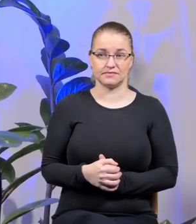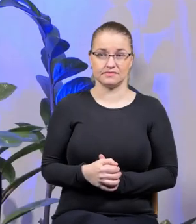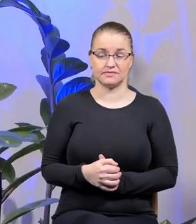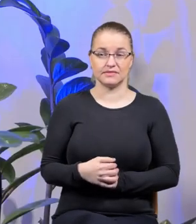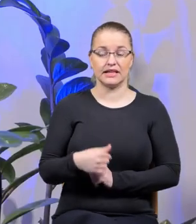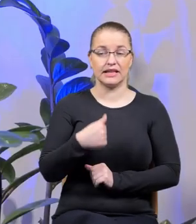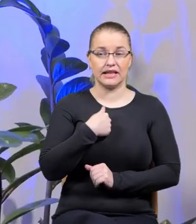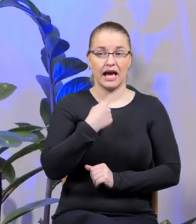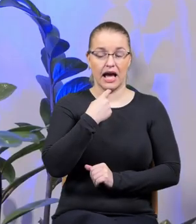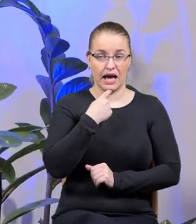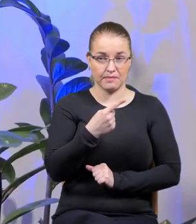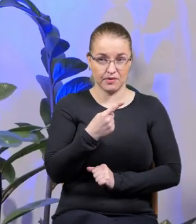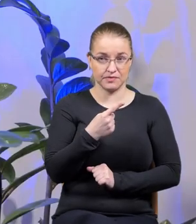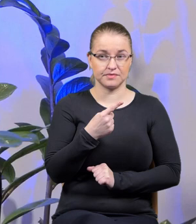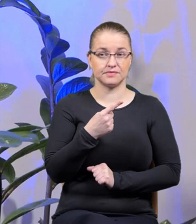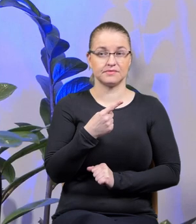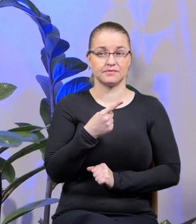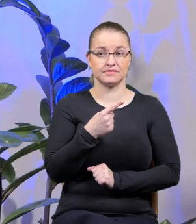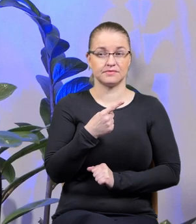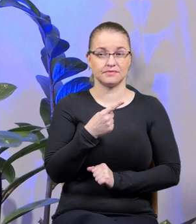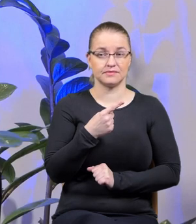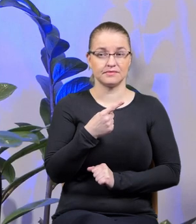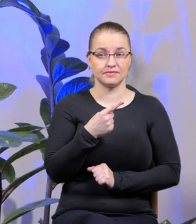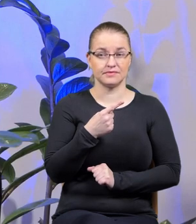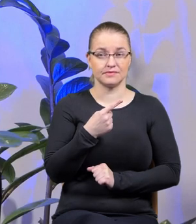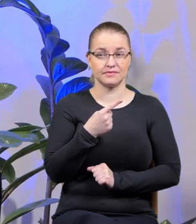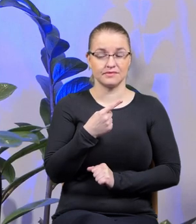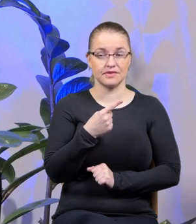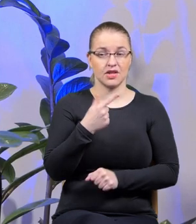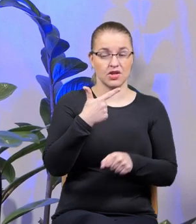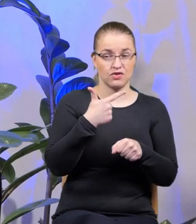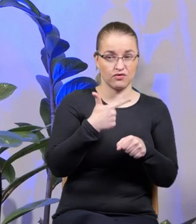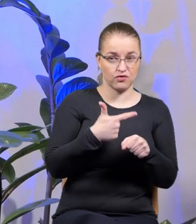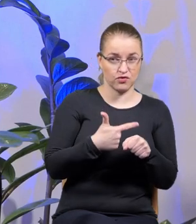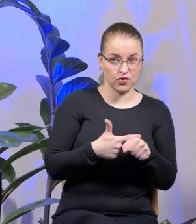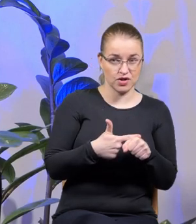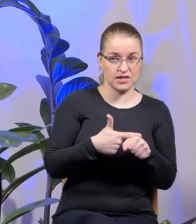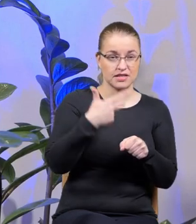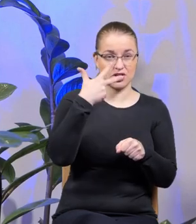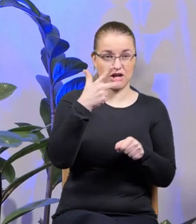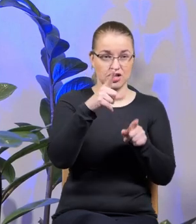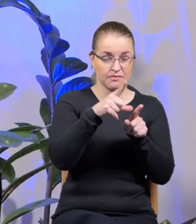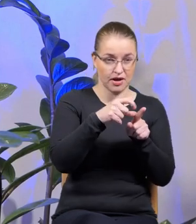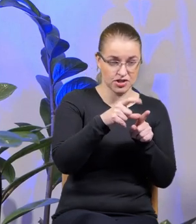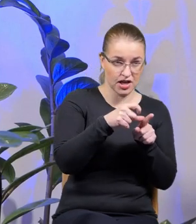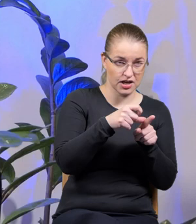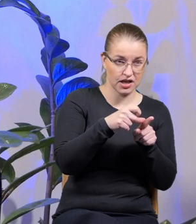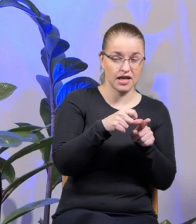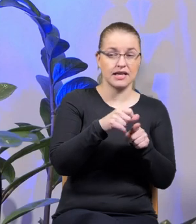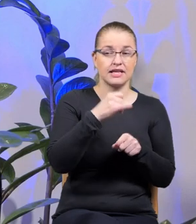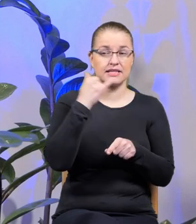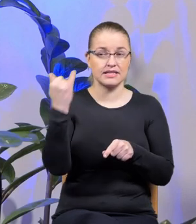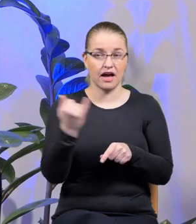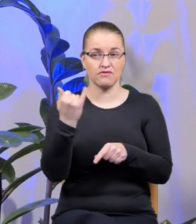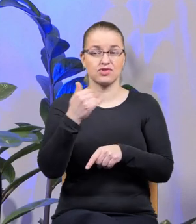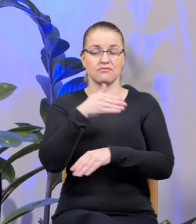Zaręczam ci, że od 23 października też za każdym razem